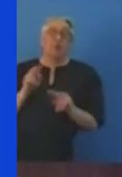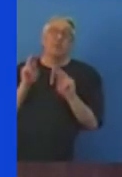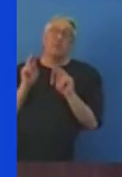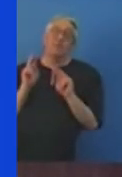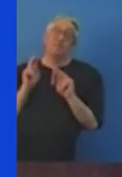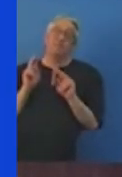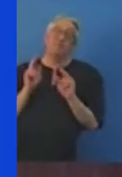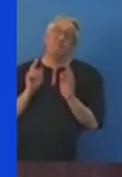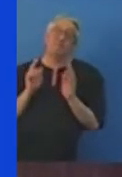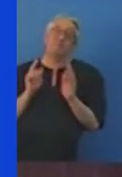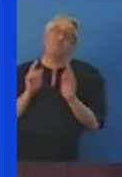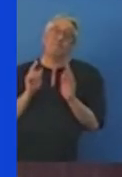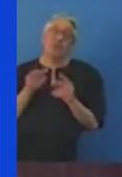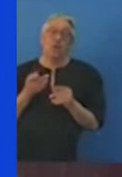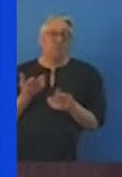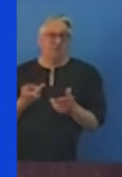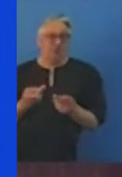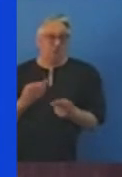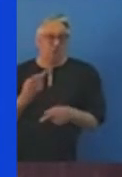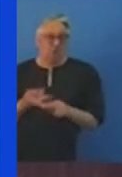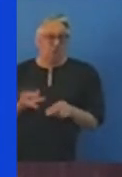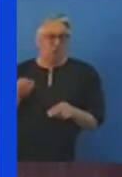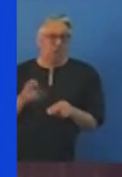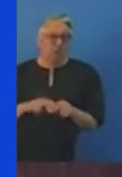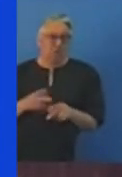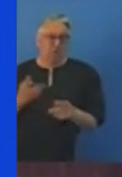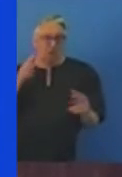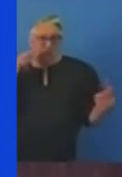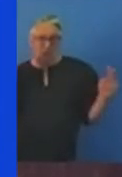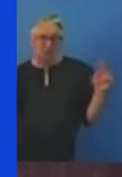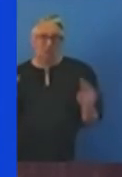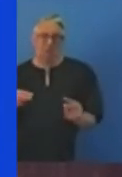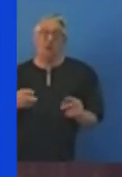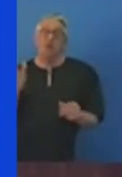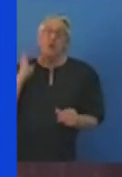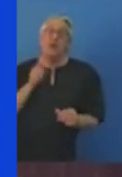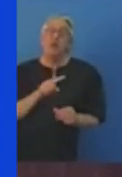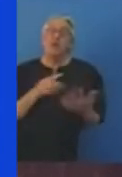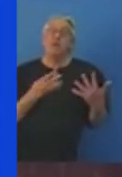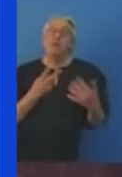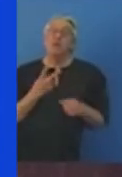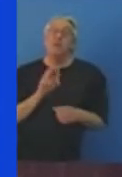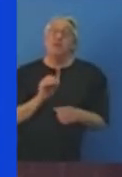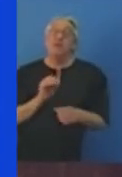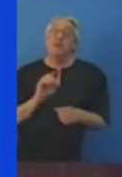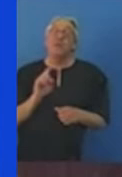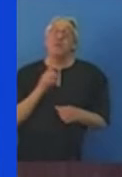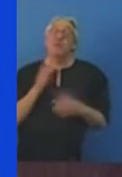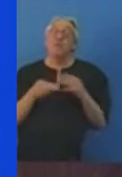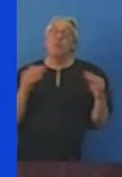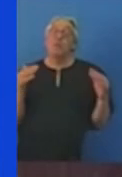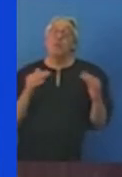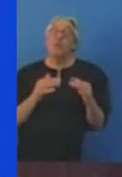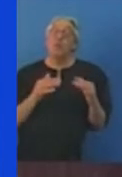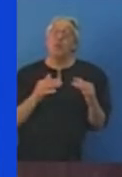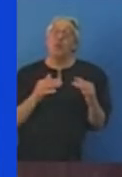La question du traité de Sèvres de 1920 au sortir de la Première Guerre mondiale en est un exemple patent. Il s'agit en l'espèce d'un